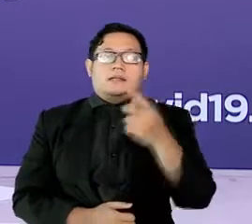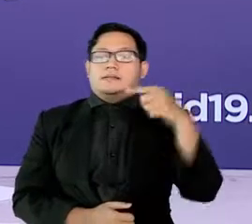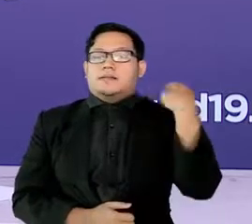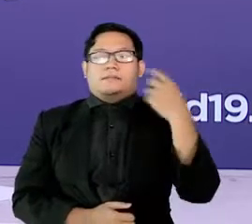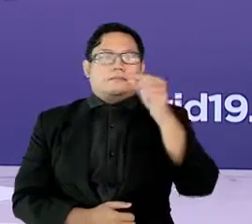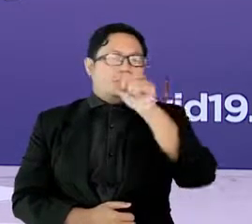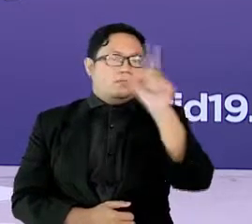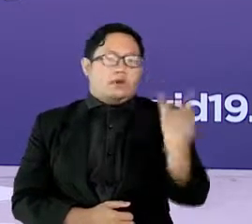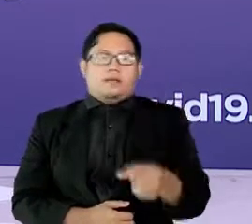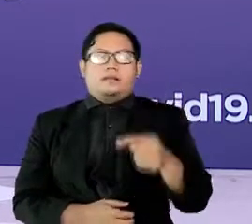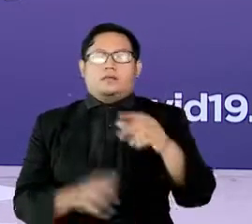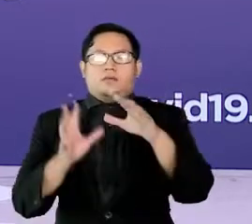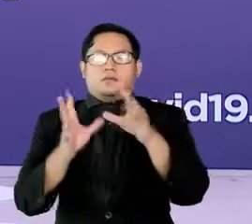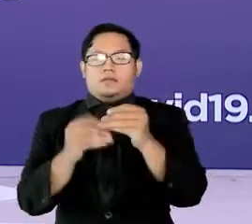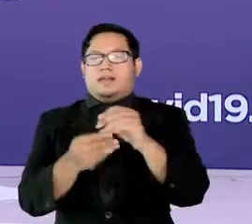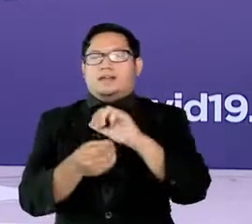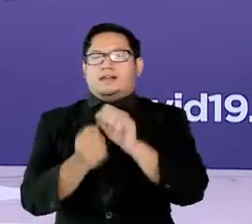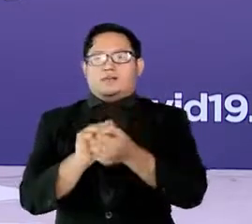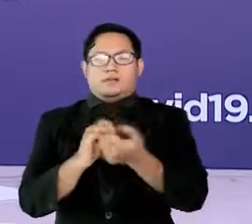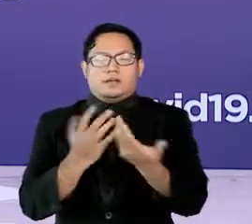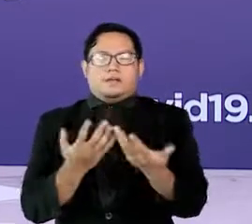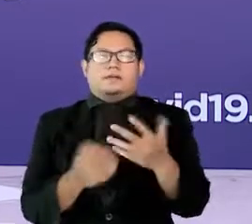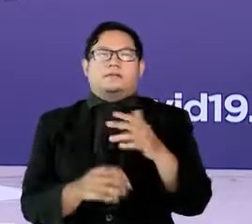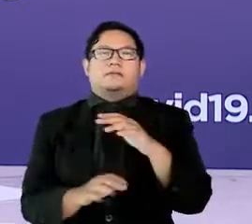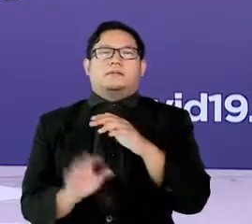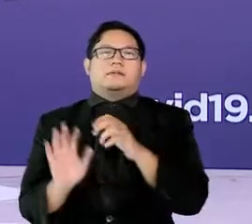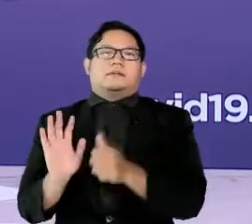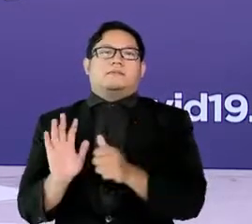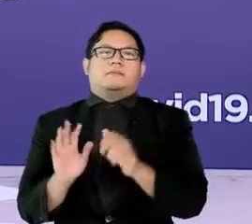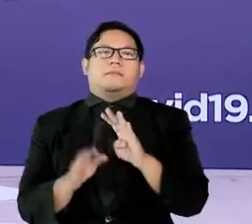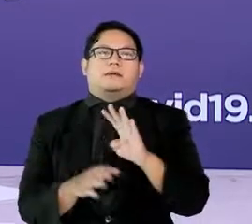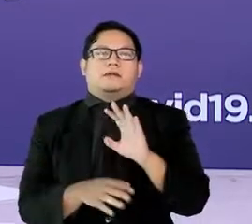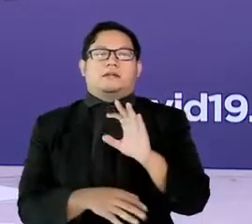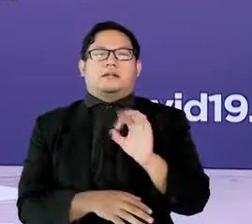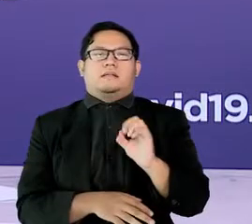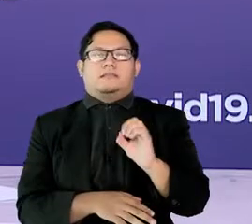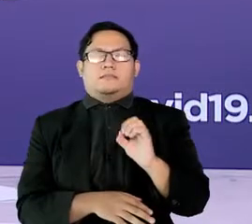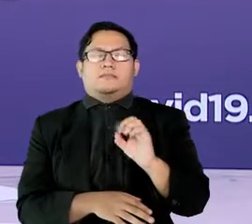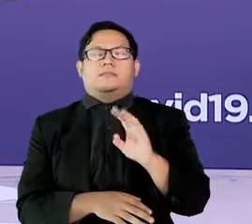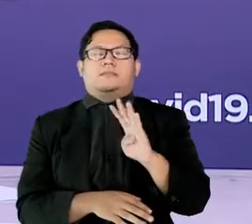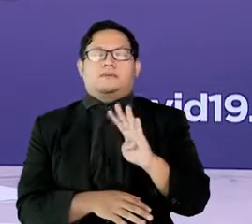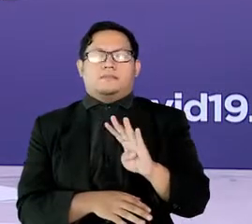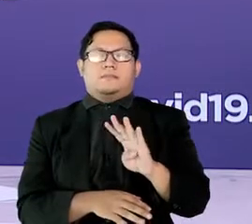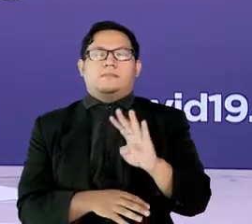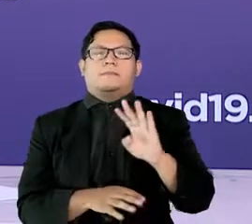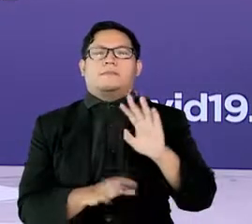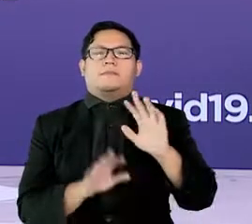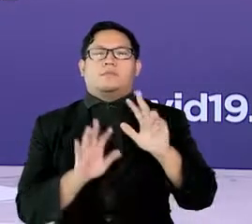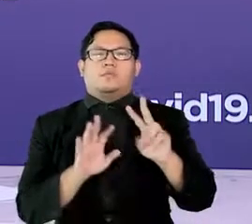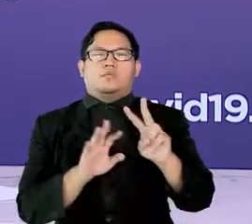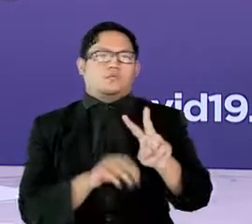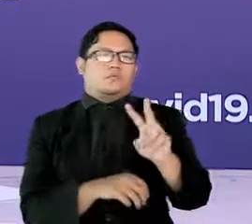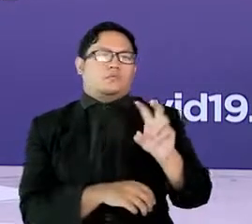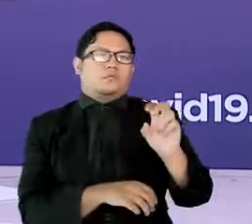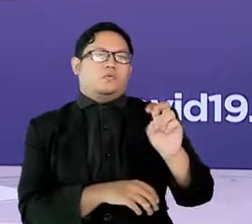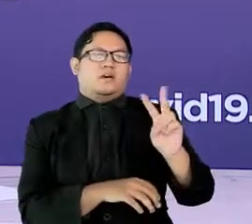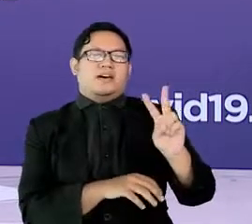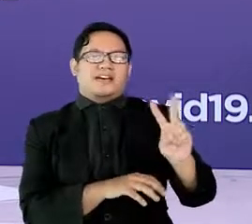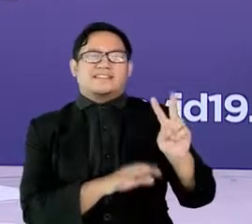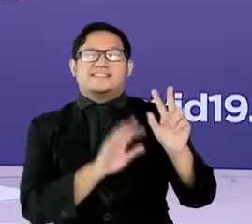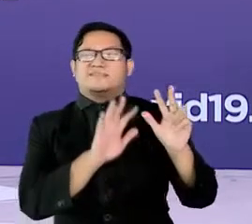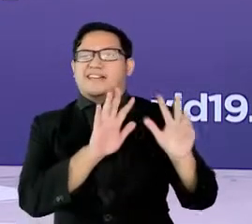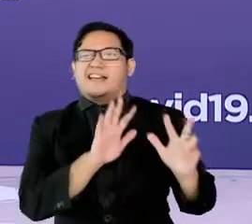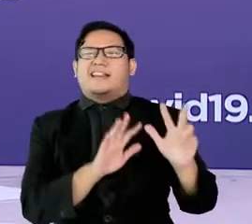Agustus adalah 664.829 kasus atau telah turun sebesar